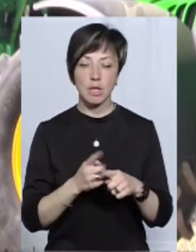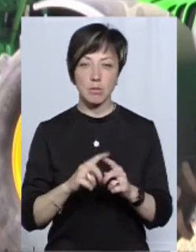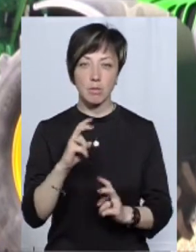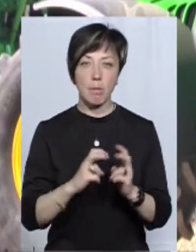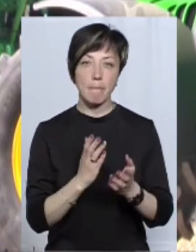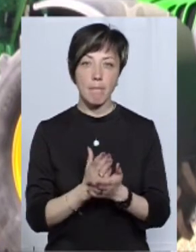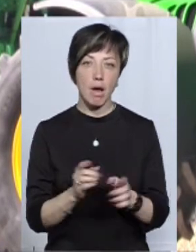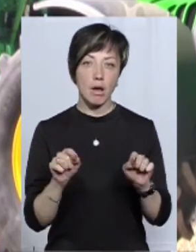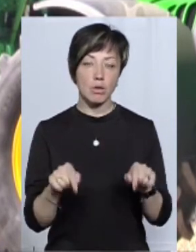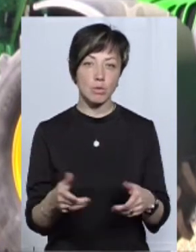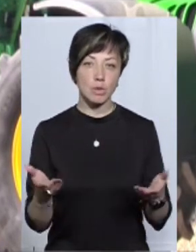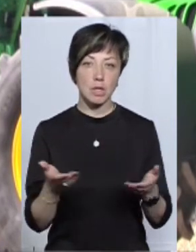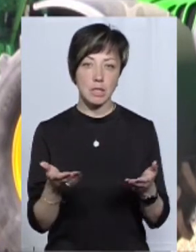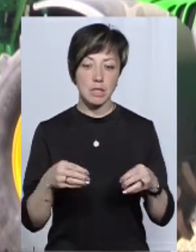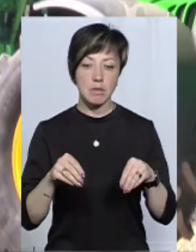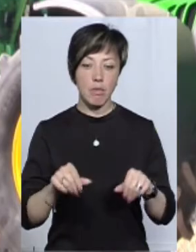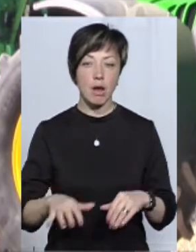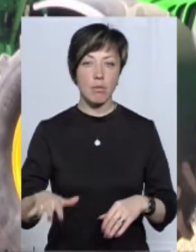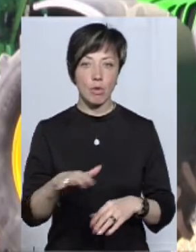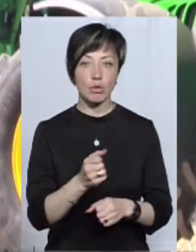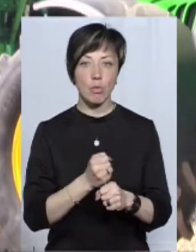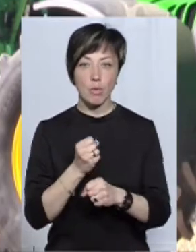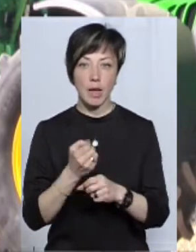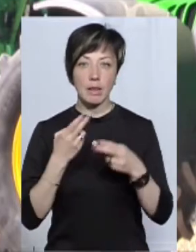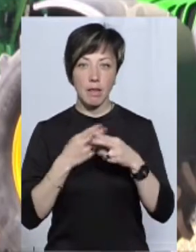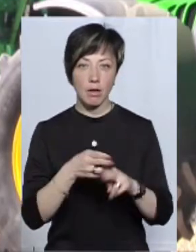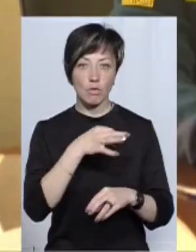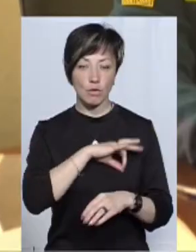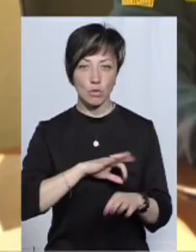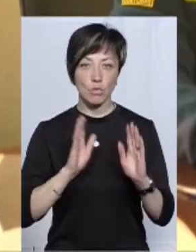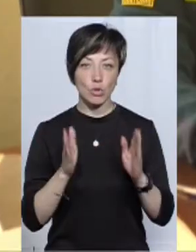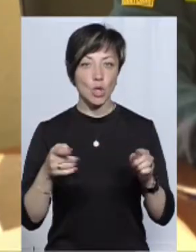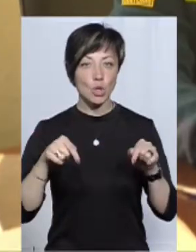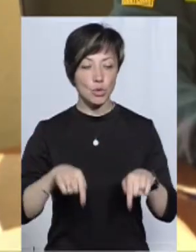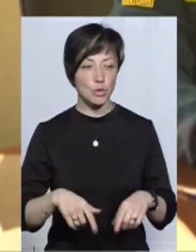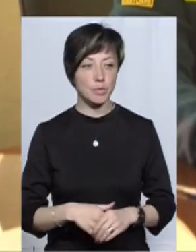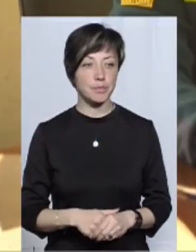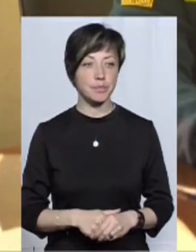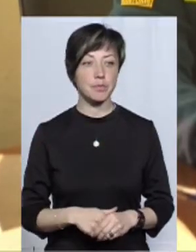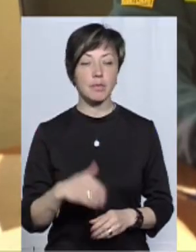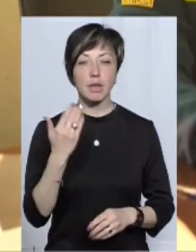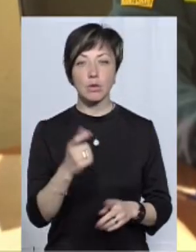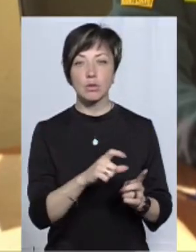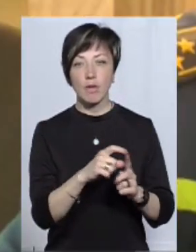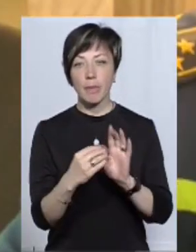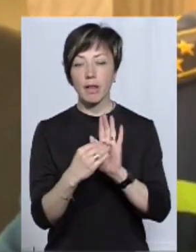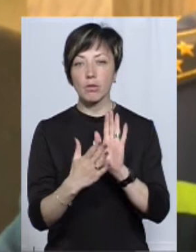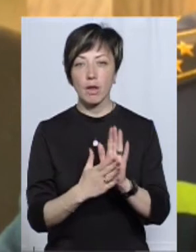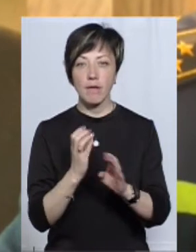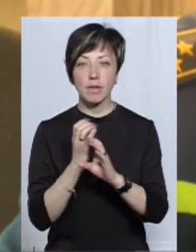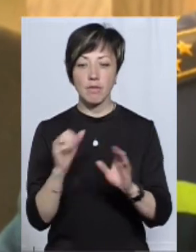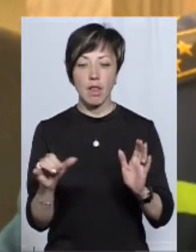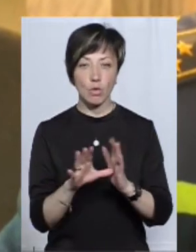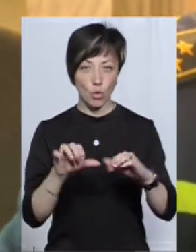має тут земельні площі, обробляє, і цю техніку буде використовувати тут. За його словами, декларування вантажів відбувається в електронному